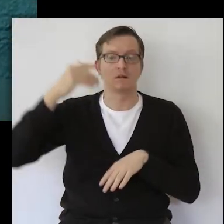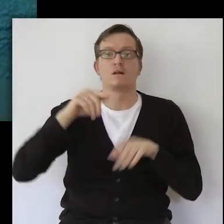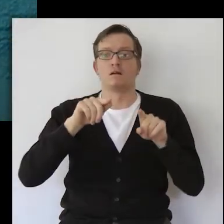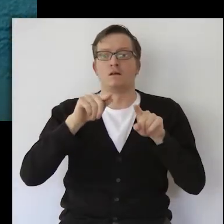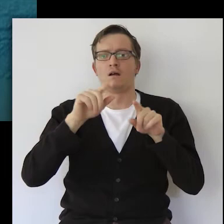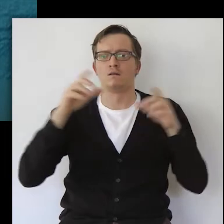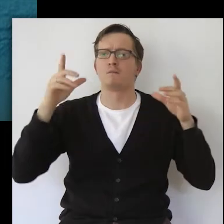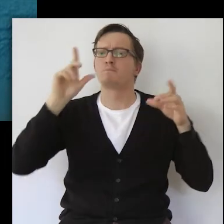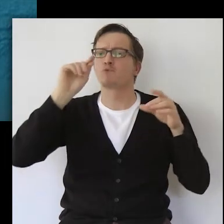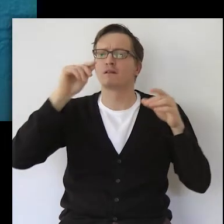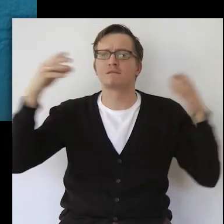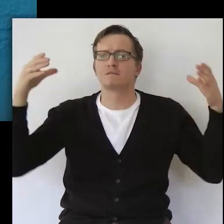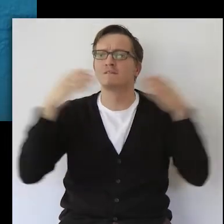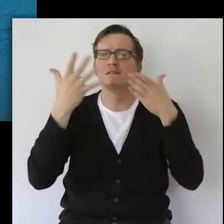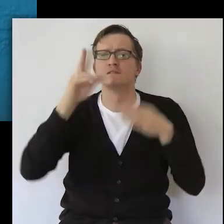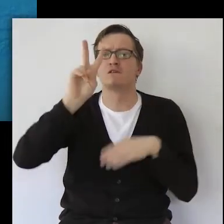einer alten Sprache.